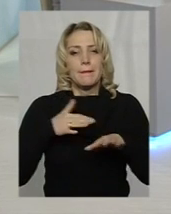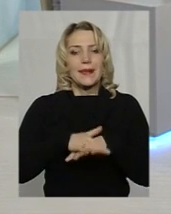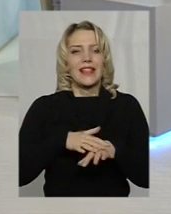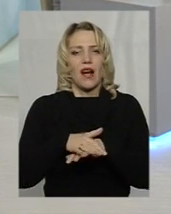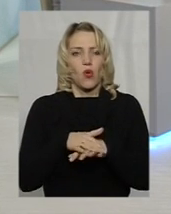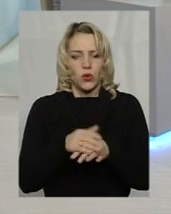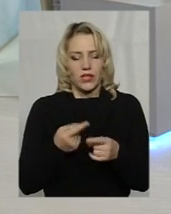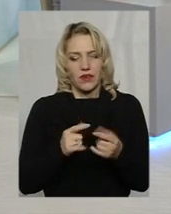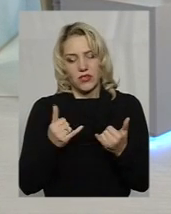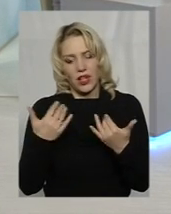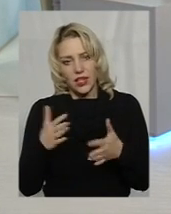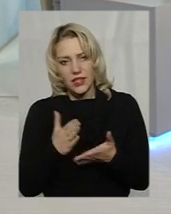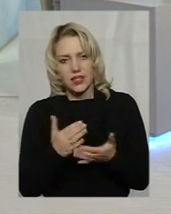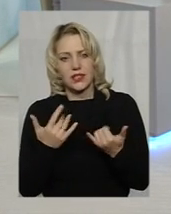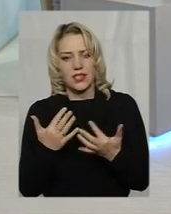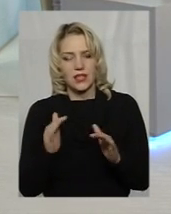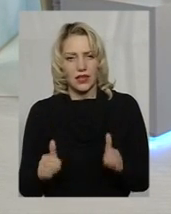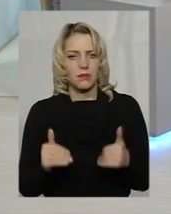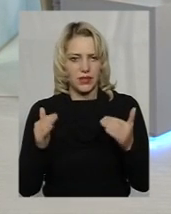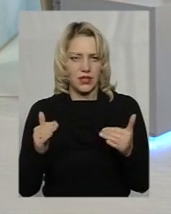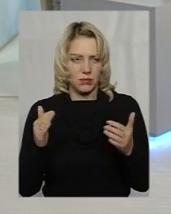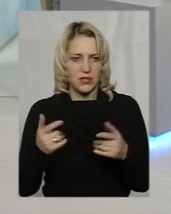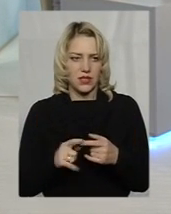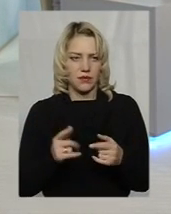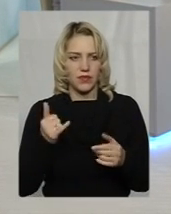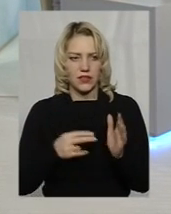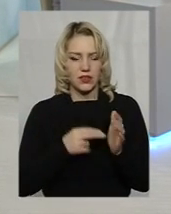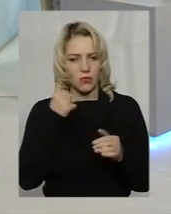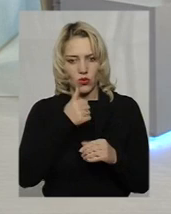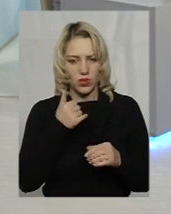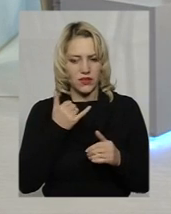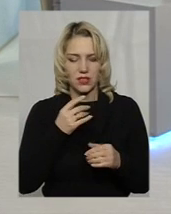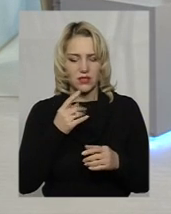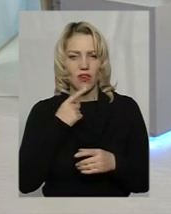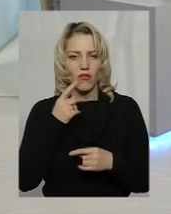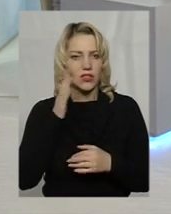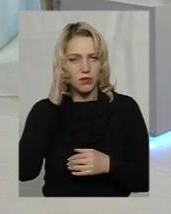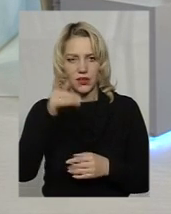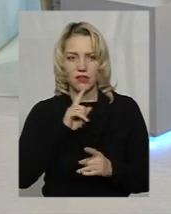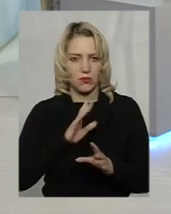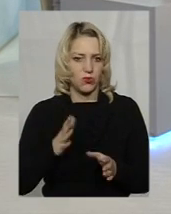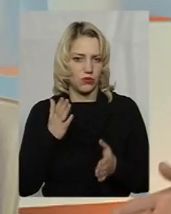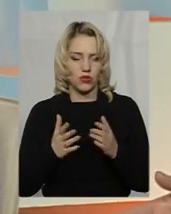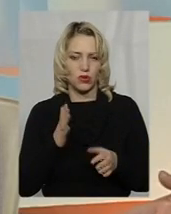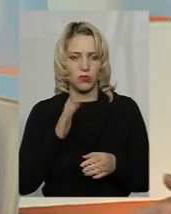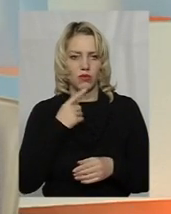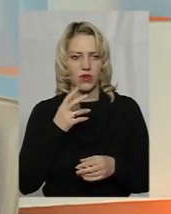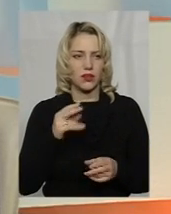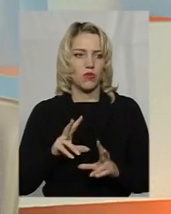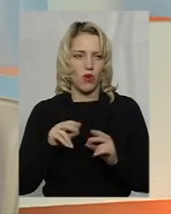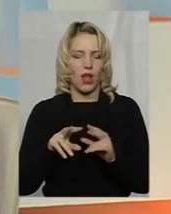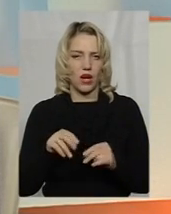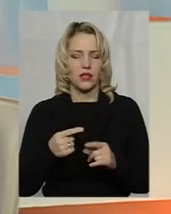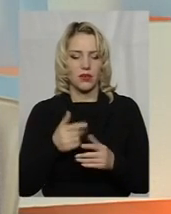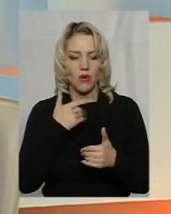Є якісь підрахунки? Наскільки підніметься? На сім років ніхто загадувати не буде. Я вам відверто кажу. І ви говорили про гарантії. Коли ми